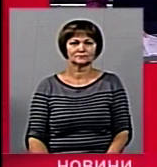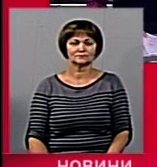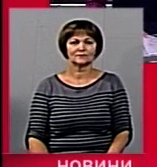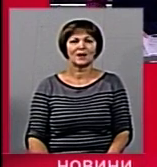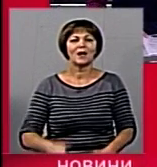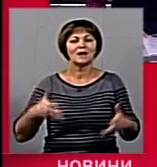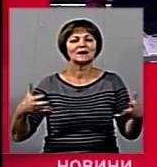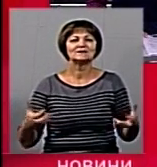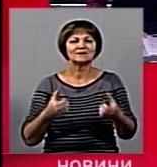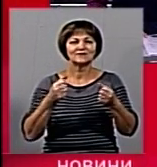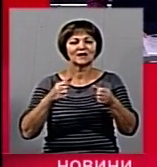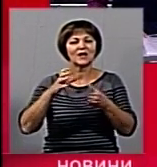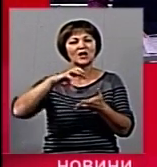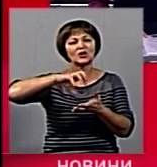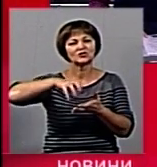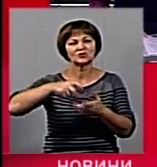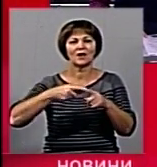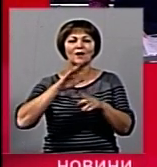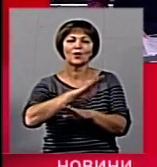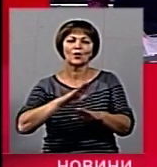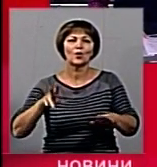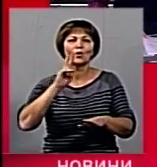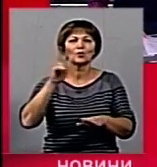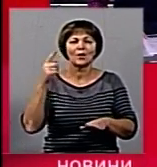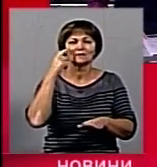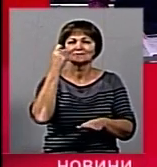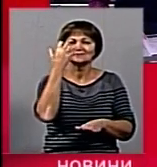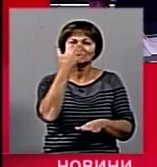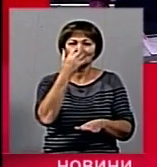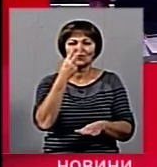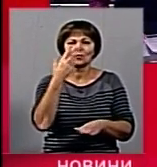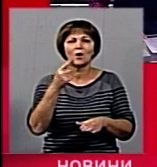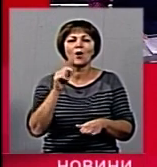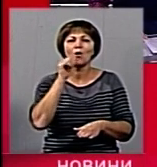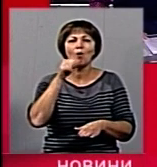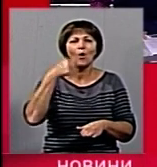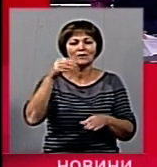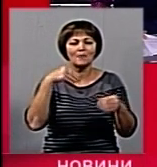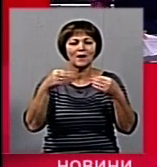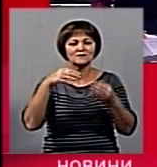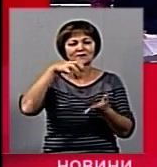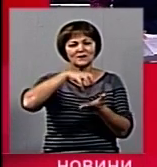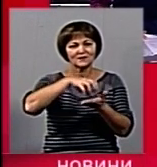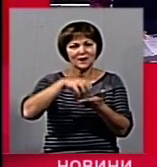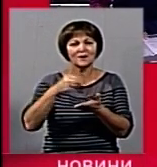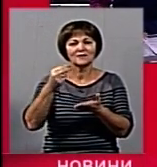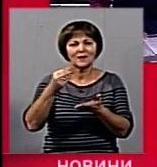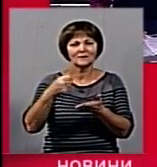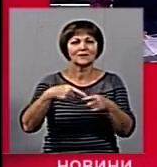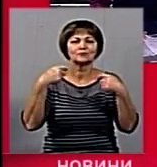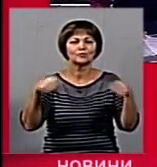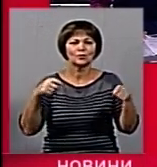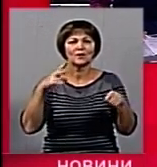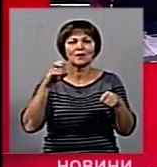Рятівні кришечки. У Житомирі діти, які навчаються у школі для слабозорих, дітей вже рік збирають пластикові кришечки, кошти з продажу яких